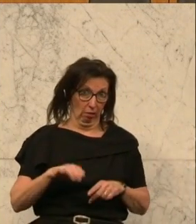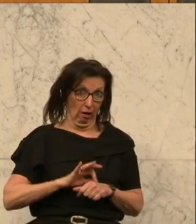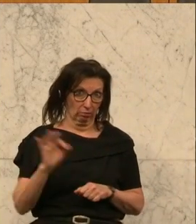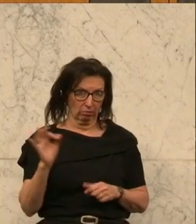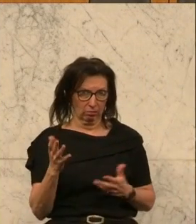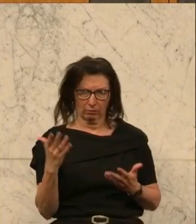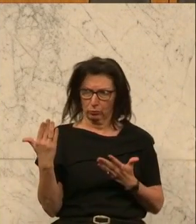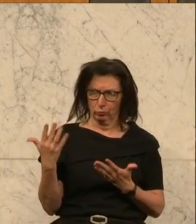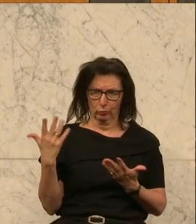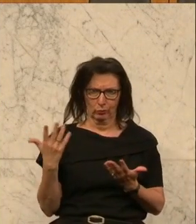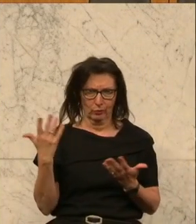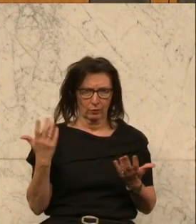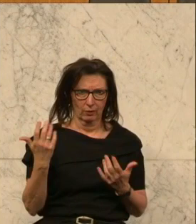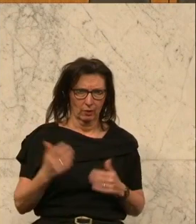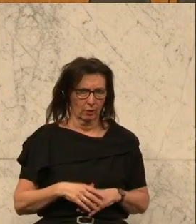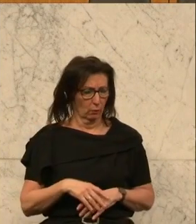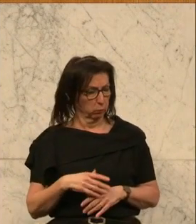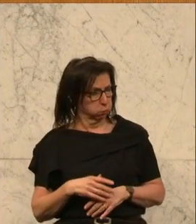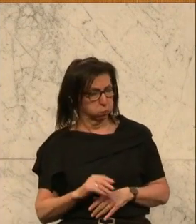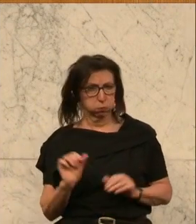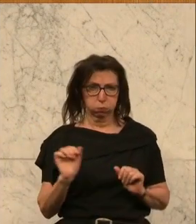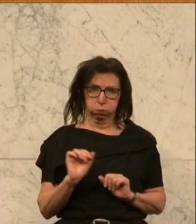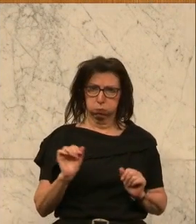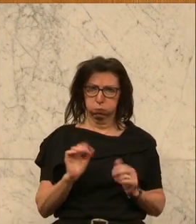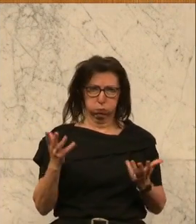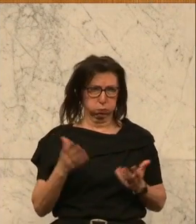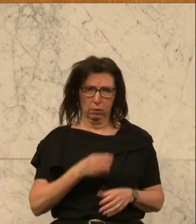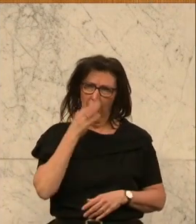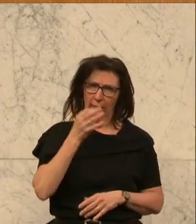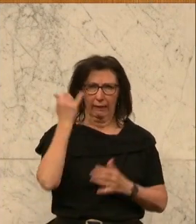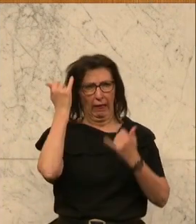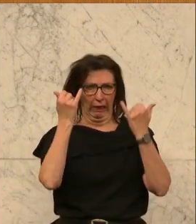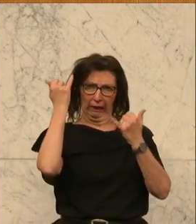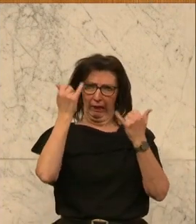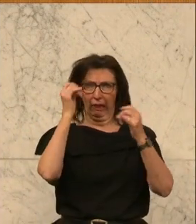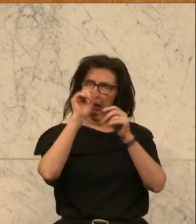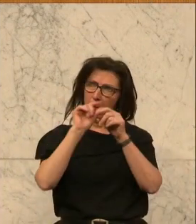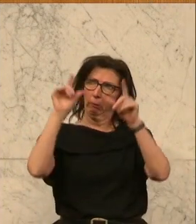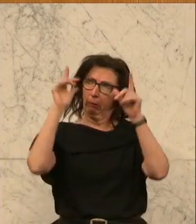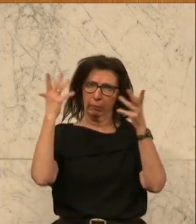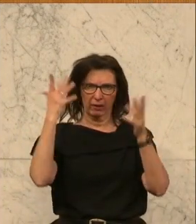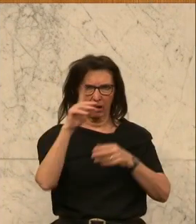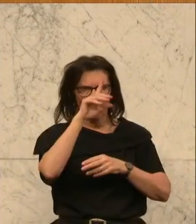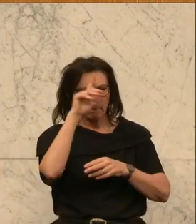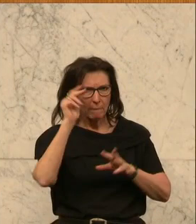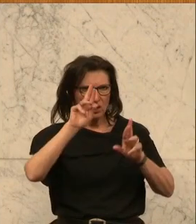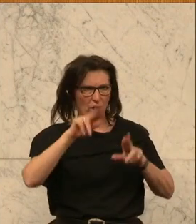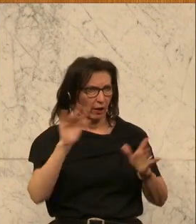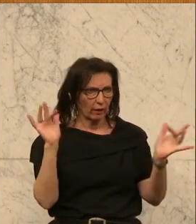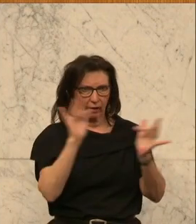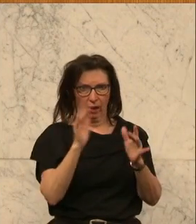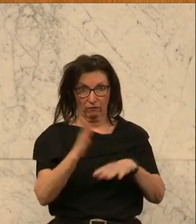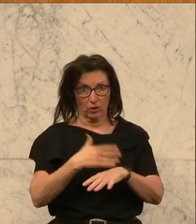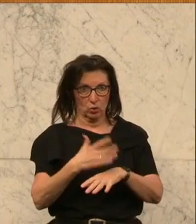absurde und spalterische und menschenrechtswidrige Ideen diskutieren müssen wie eine Deutschpflicht im Pausenhof.